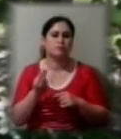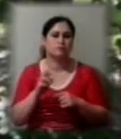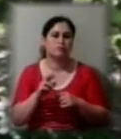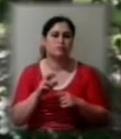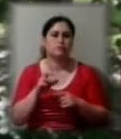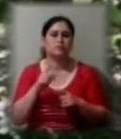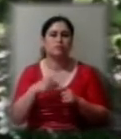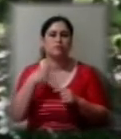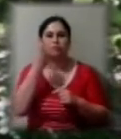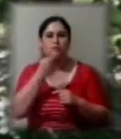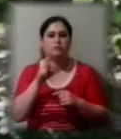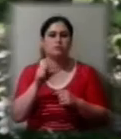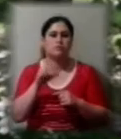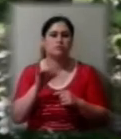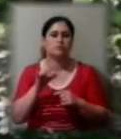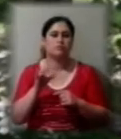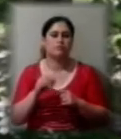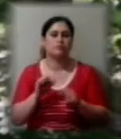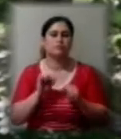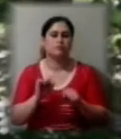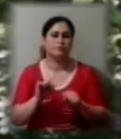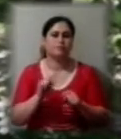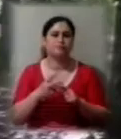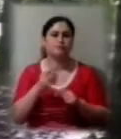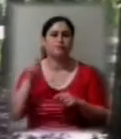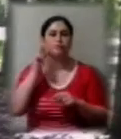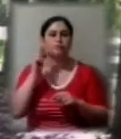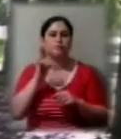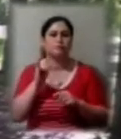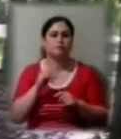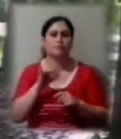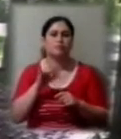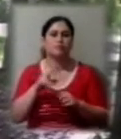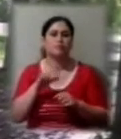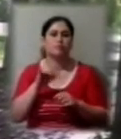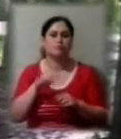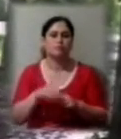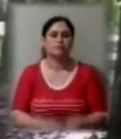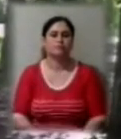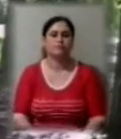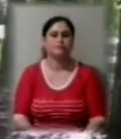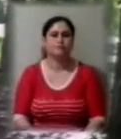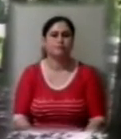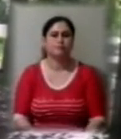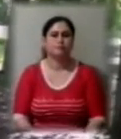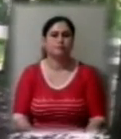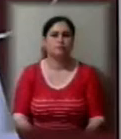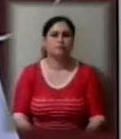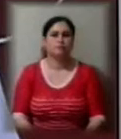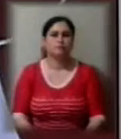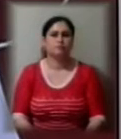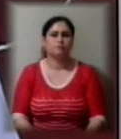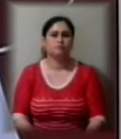засобами захисту для учасників і персоналу пунктів. Аліна Олефір, Олександр Шепель, новини на Суспільному, Херсон.